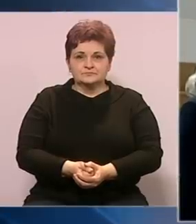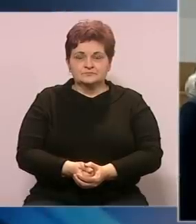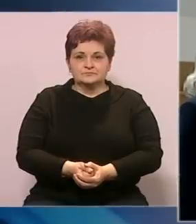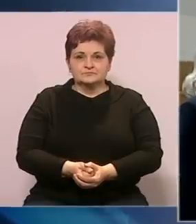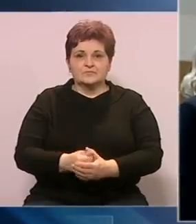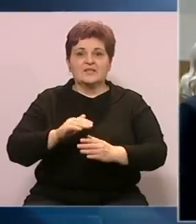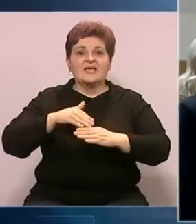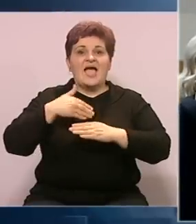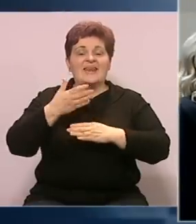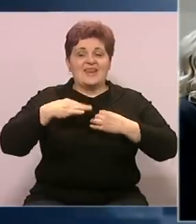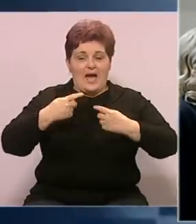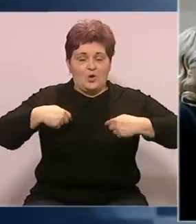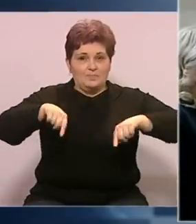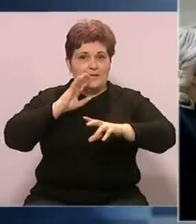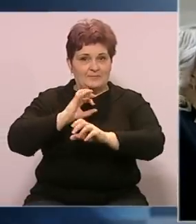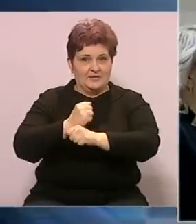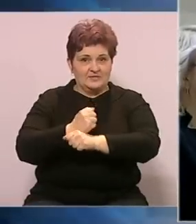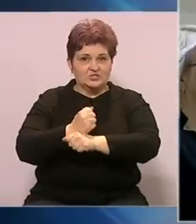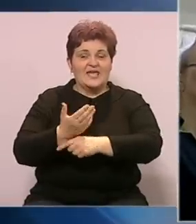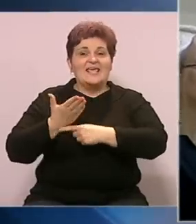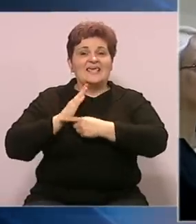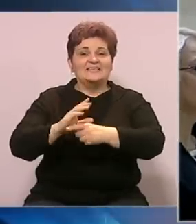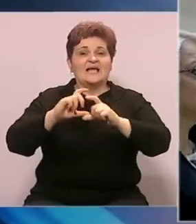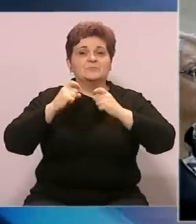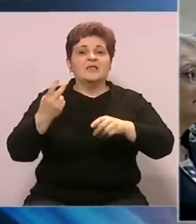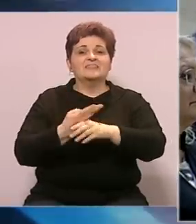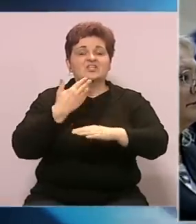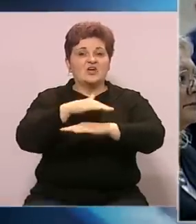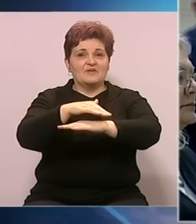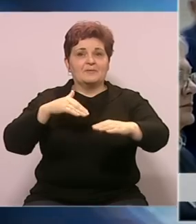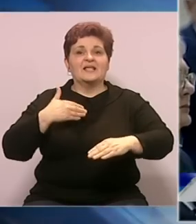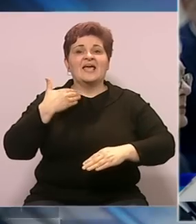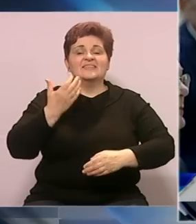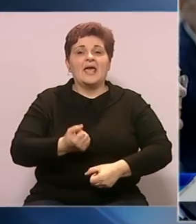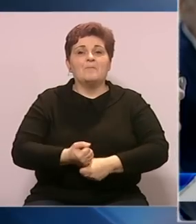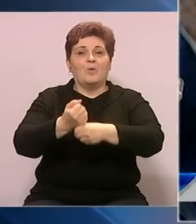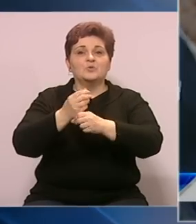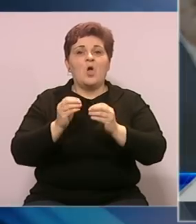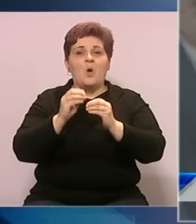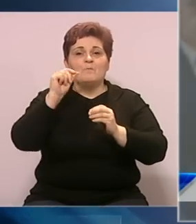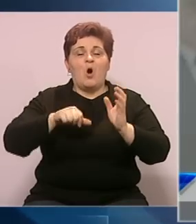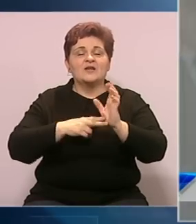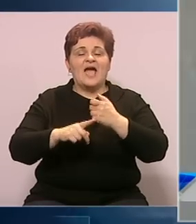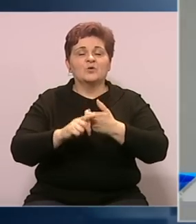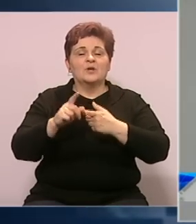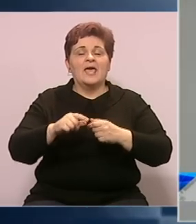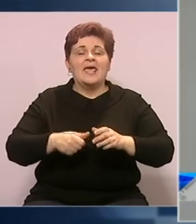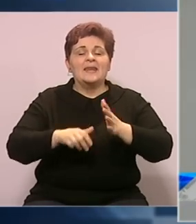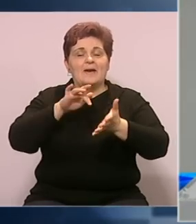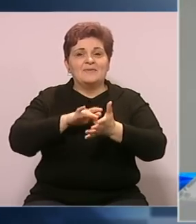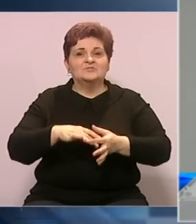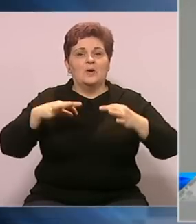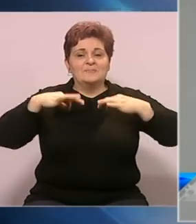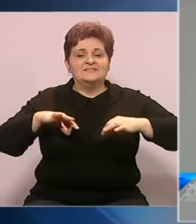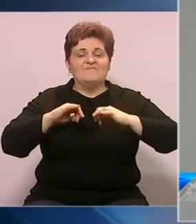Nakon predsjedništva Bosne i Hercegovine i zastupnički dom državnog parlamenta dao je potporu Borjanu Krišto na poziciju predsjedateljice vijeće